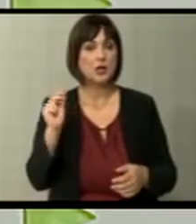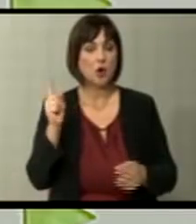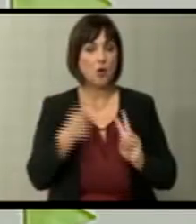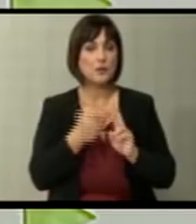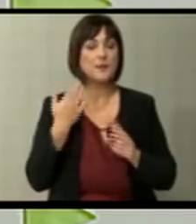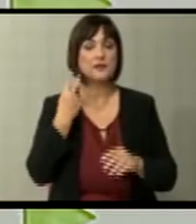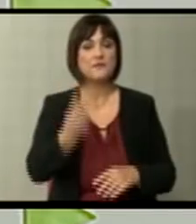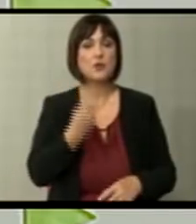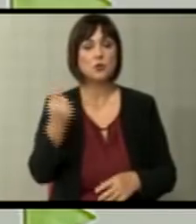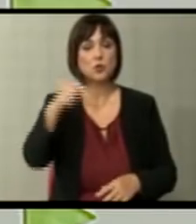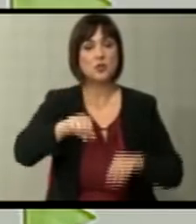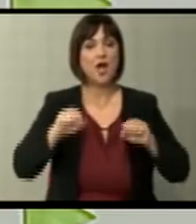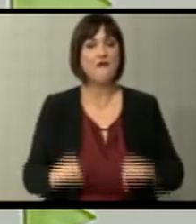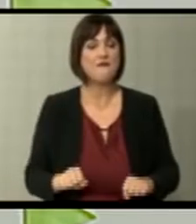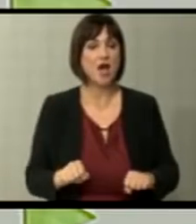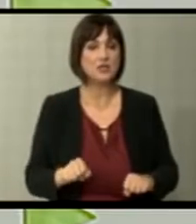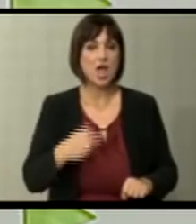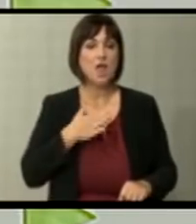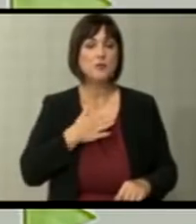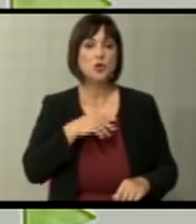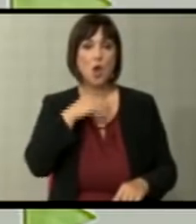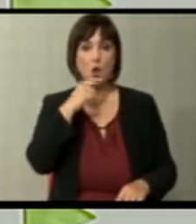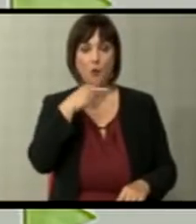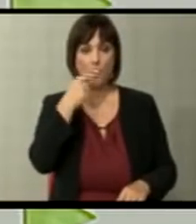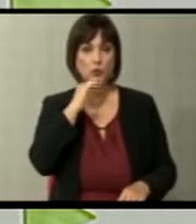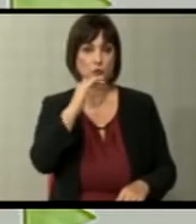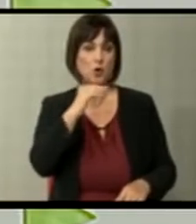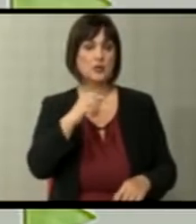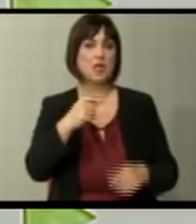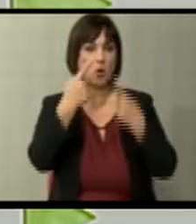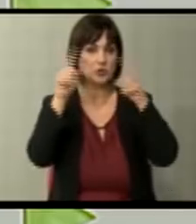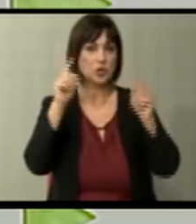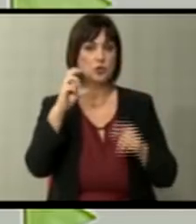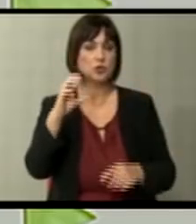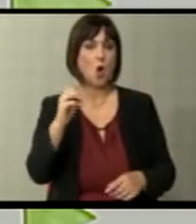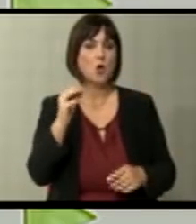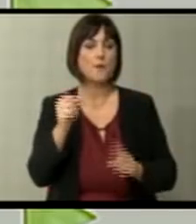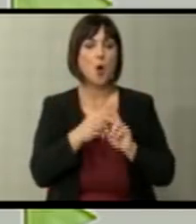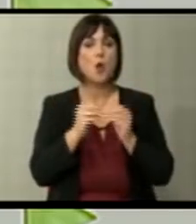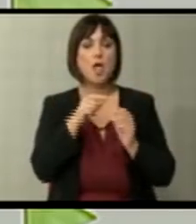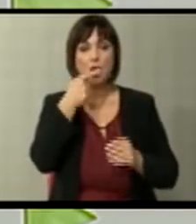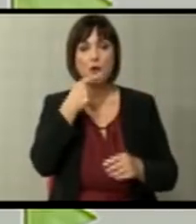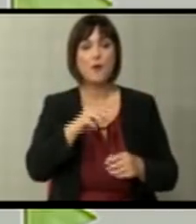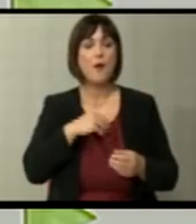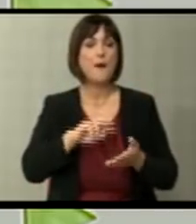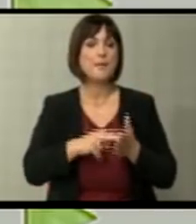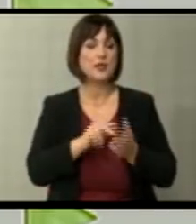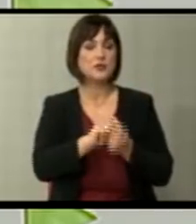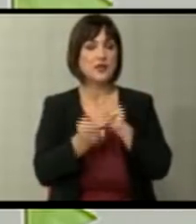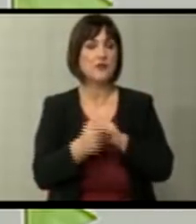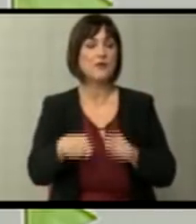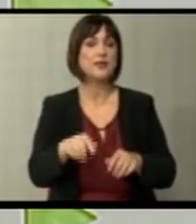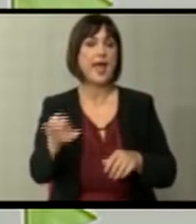две години, кога дојда на власт, имаше говор на Сорбона, во кој што ги најави своите планови за реформа на Европа и за